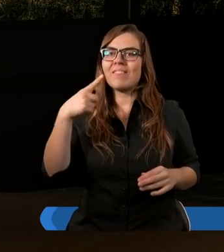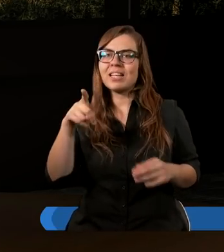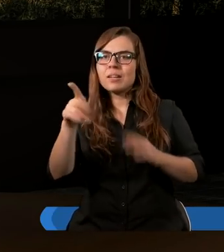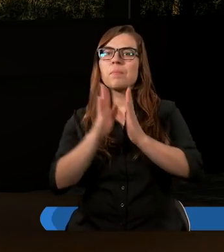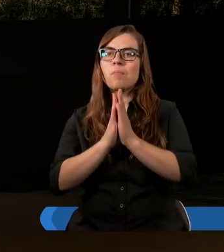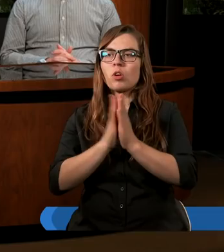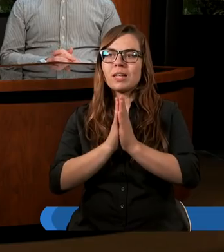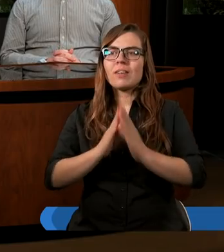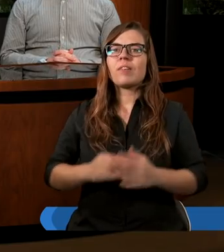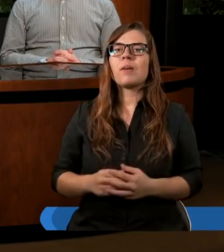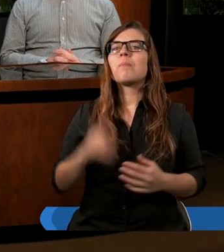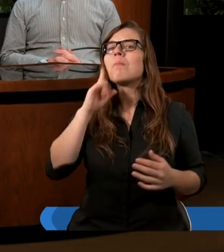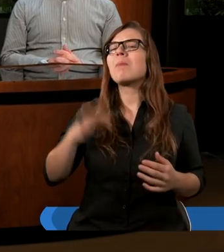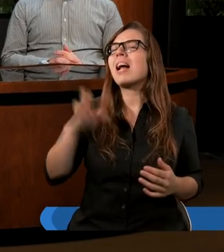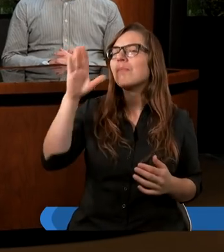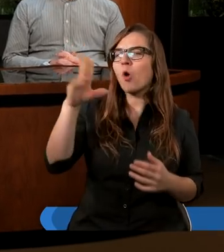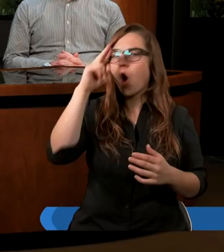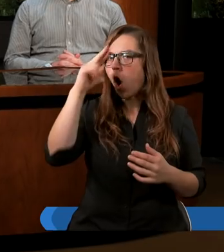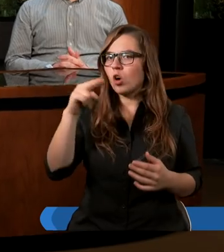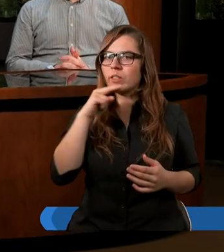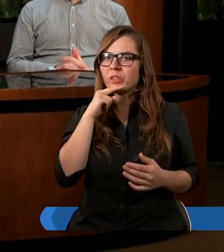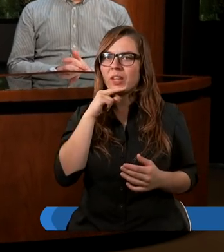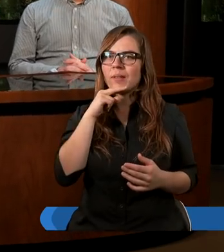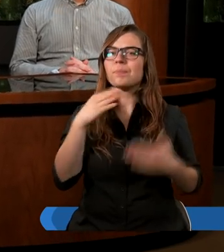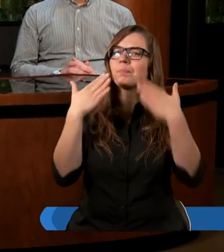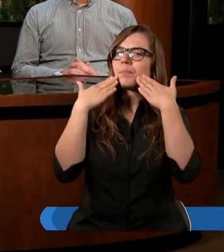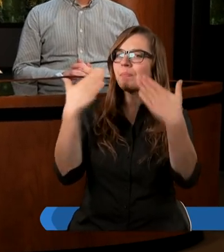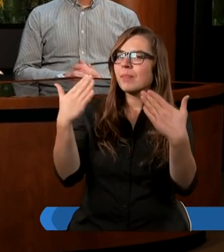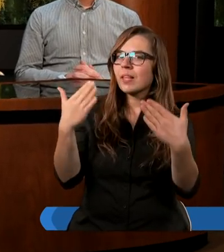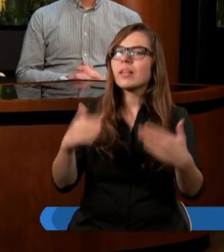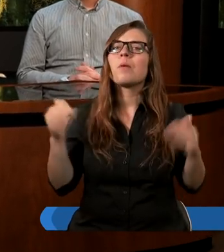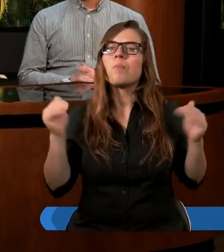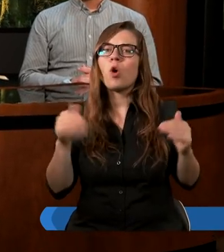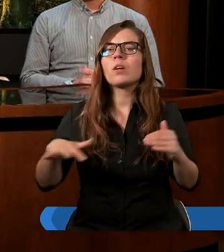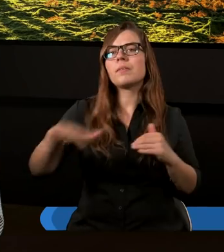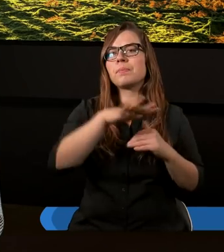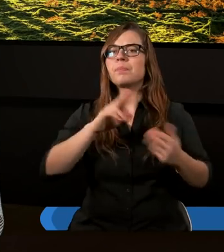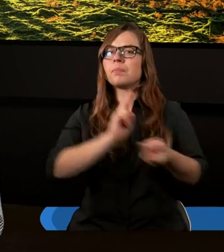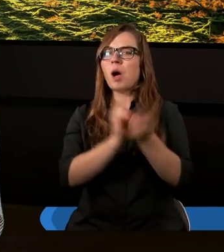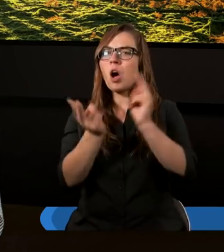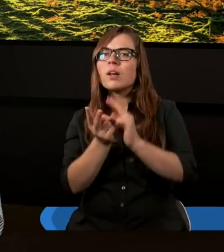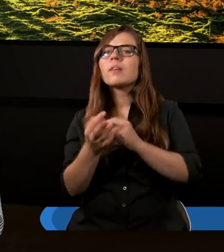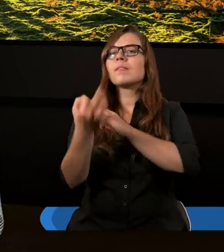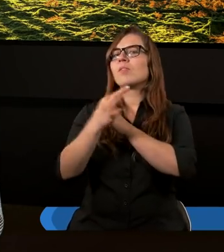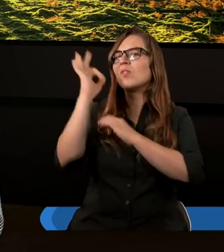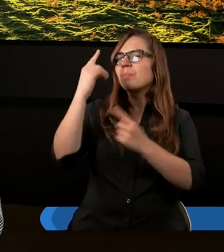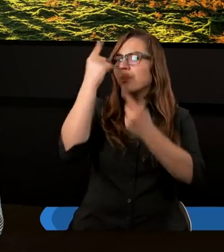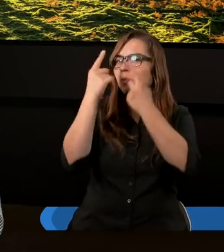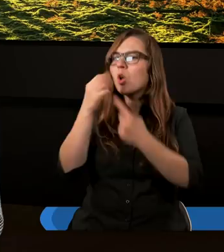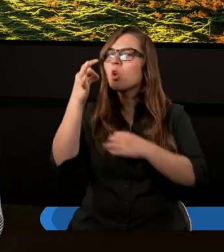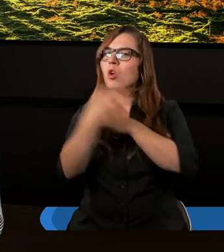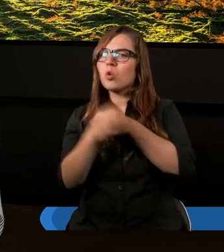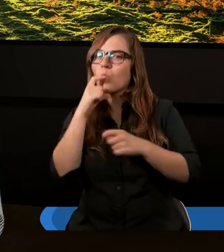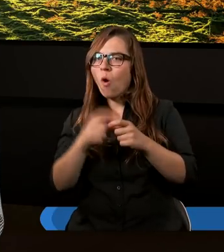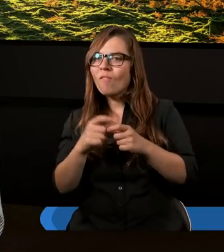modlitwę. Panie Boże Ojcze, dziękujemy Ci za to, że możemy tutaj się spotkać i studiować Twoje słowo. Chciałbym Cię prosić